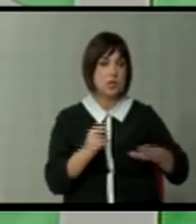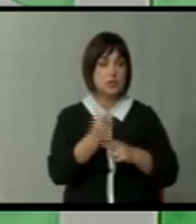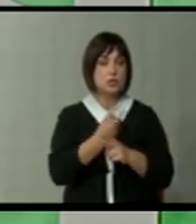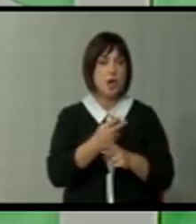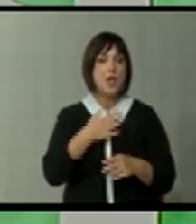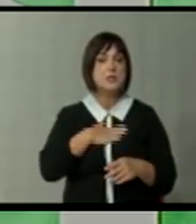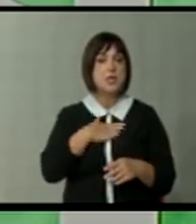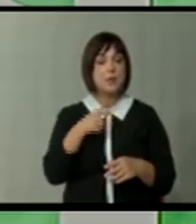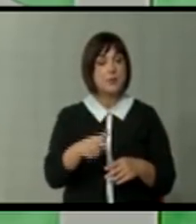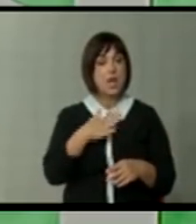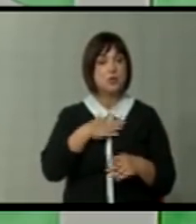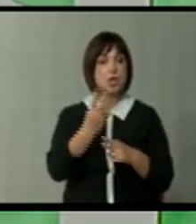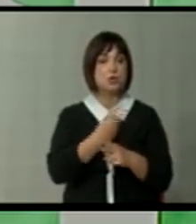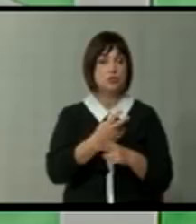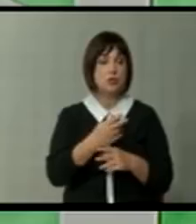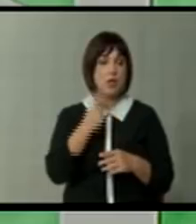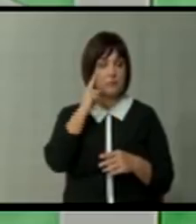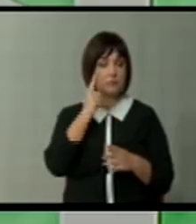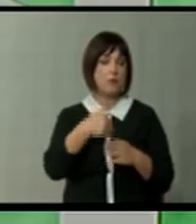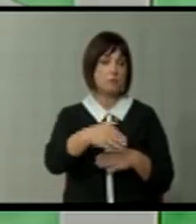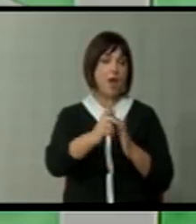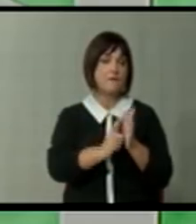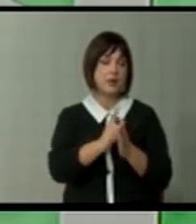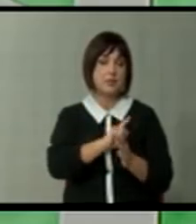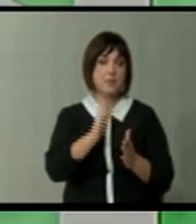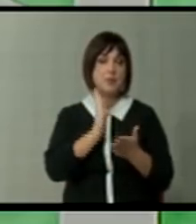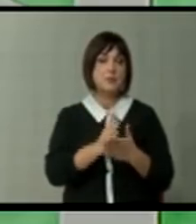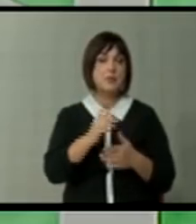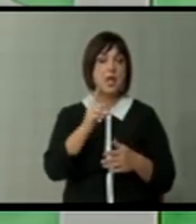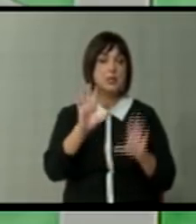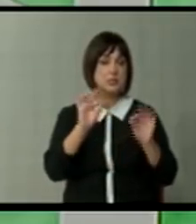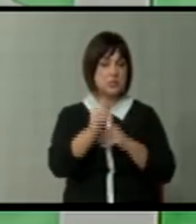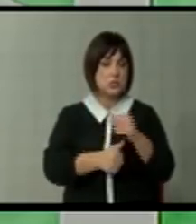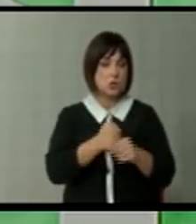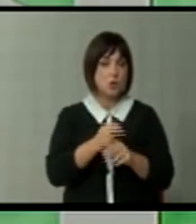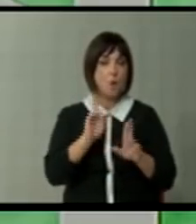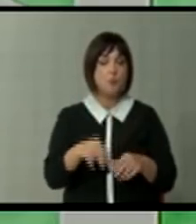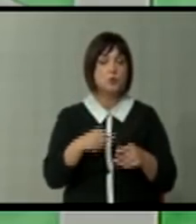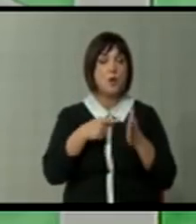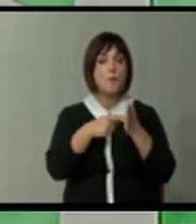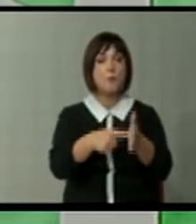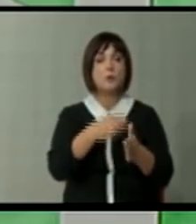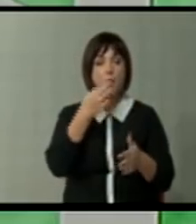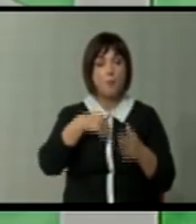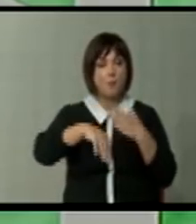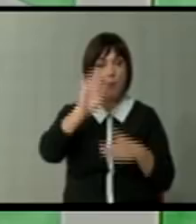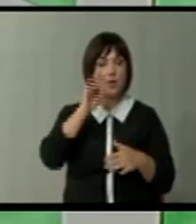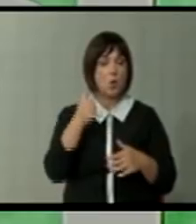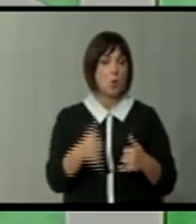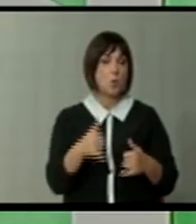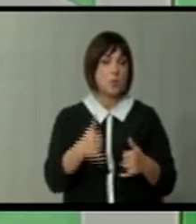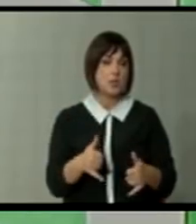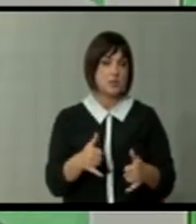Осакувам дека нашата држава за еден разумен период, тоа сигурно нема да биде помалку од една деценија, би можела да покаже многу повеќе отколку денес.